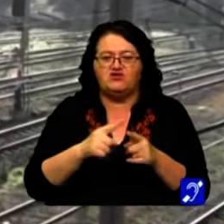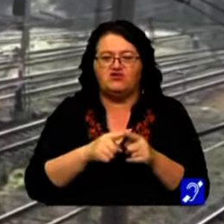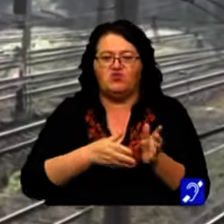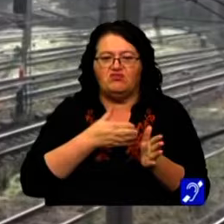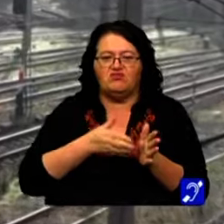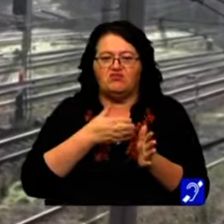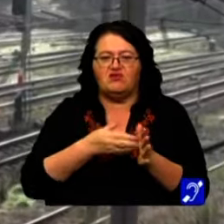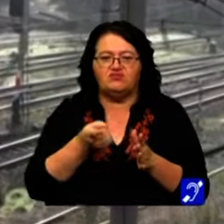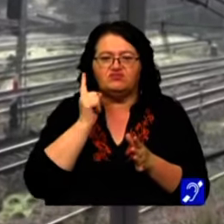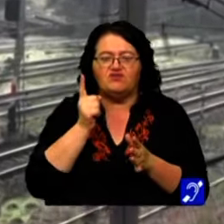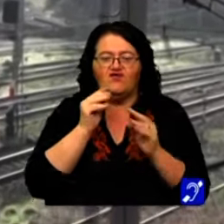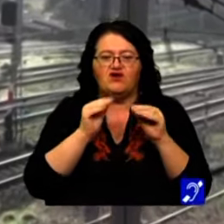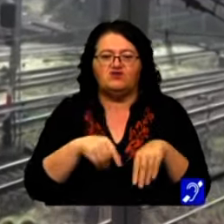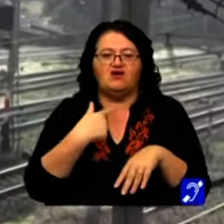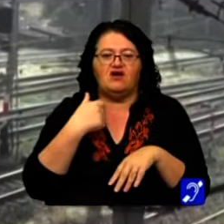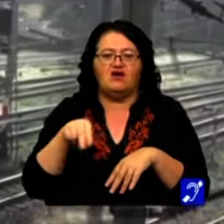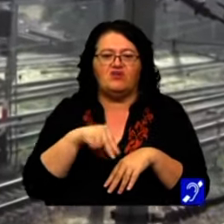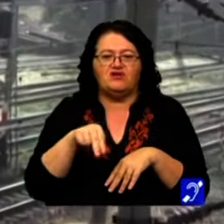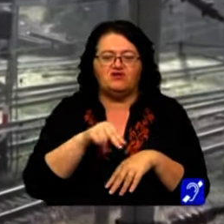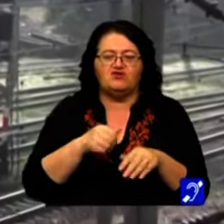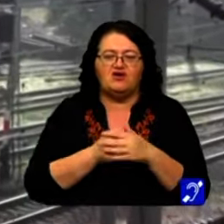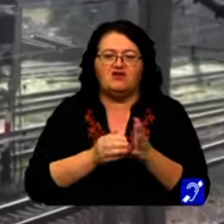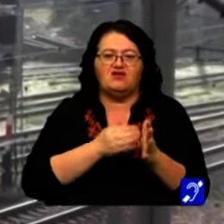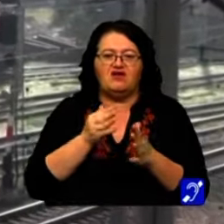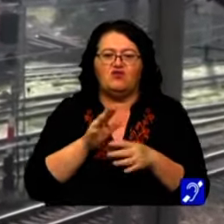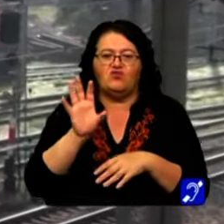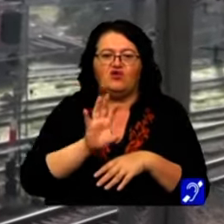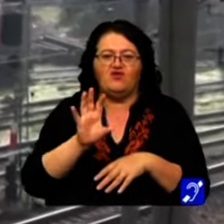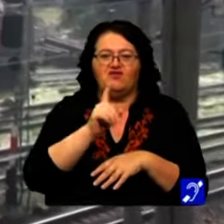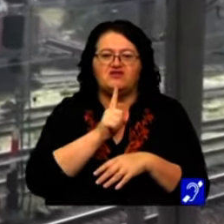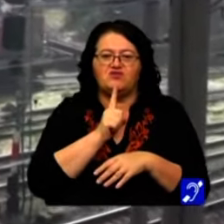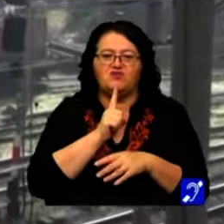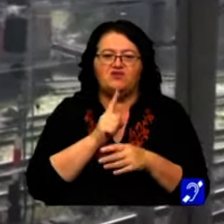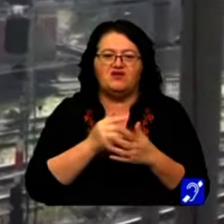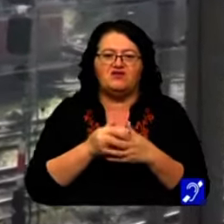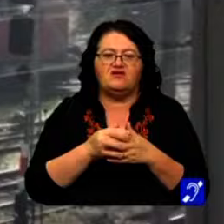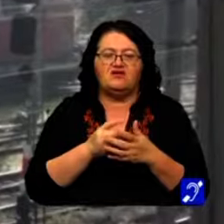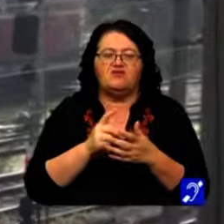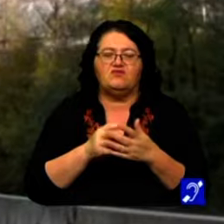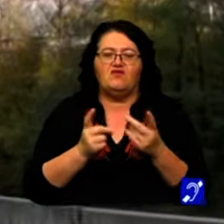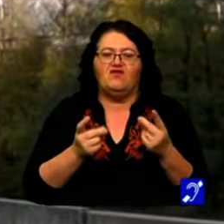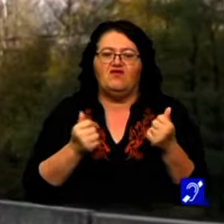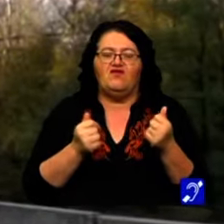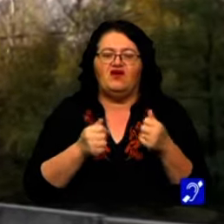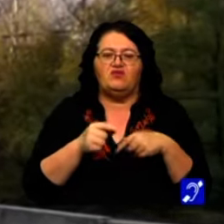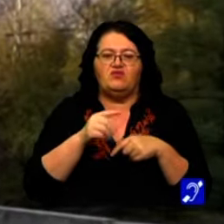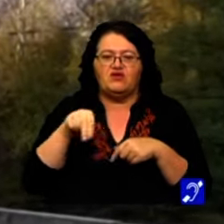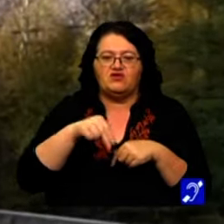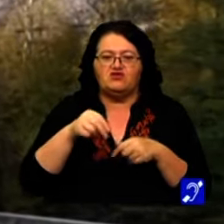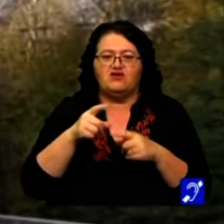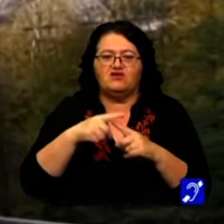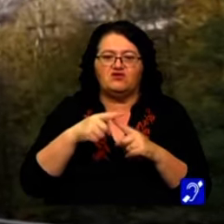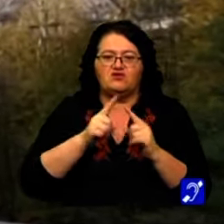o locomotivă de epocă vor ajunge în gara Petroșani. Trenul Moldovița, denumit pentru weekend de fileu express, va circula pe ruta Petroșani